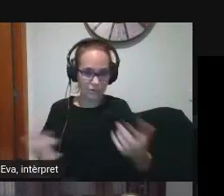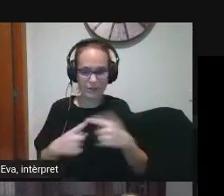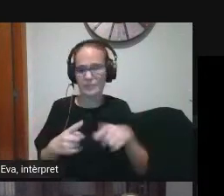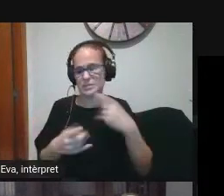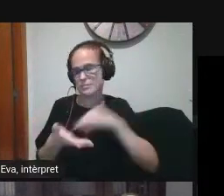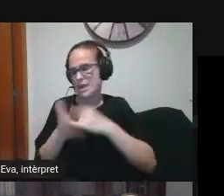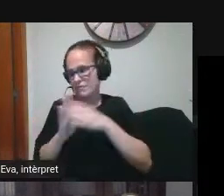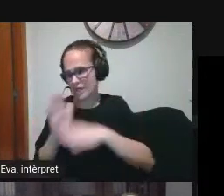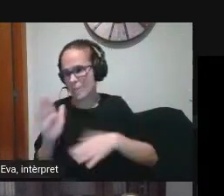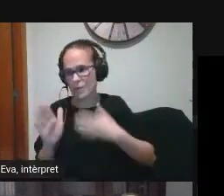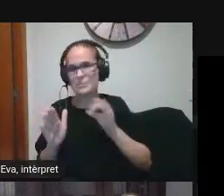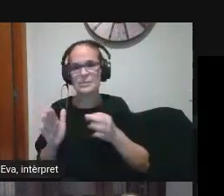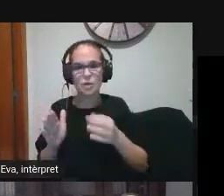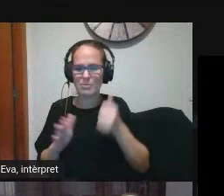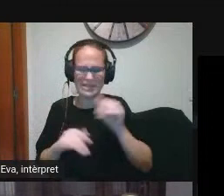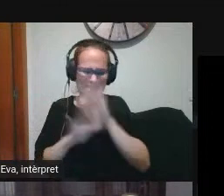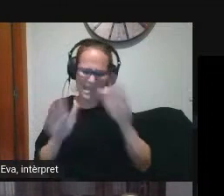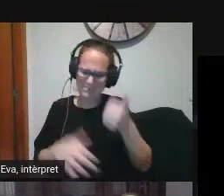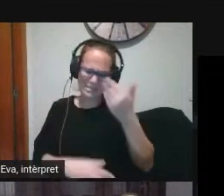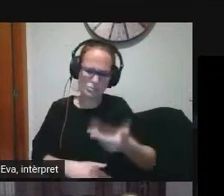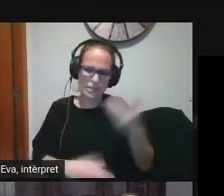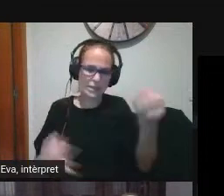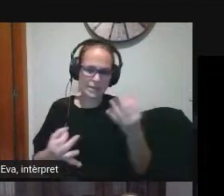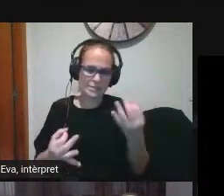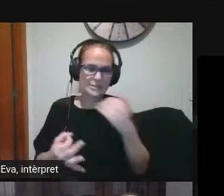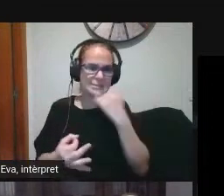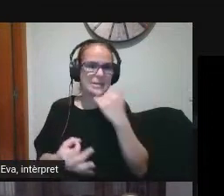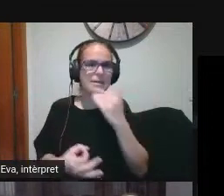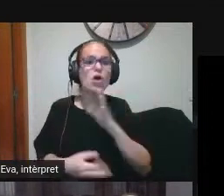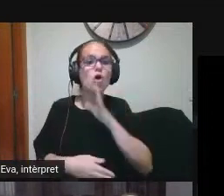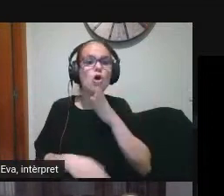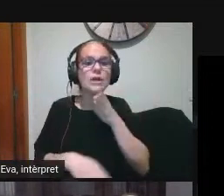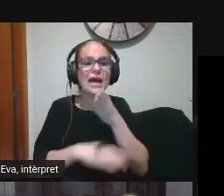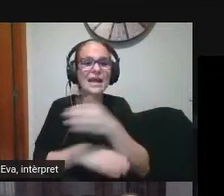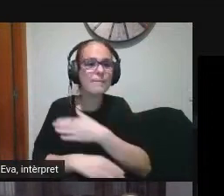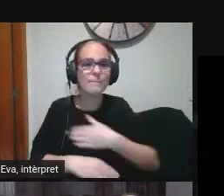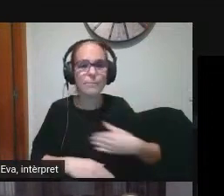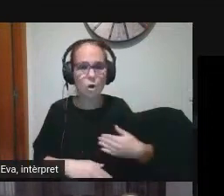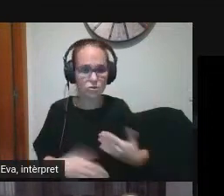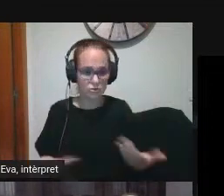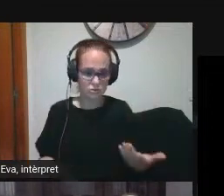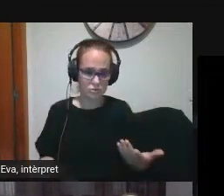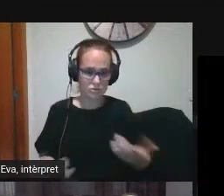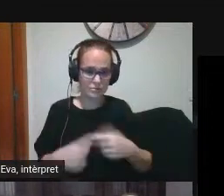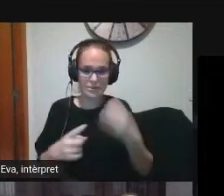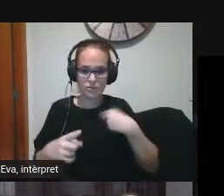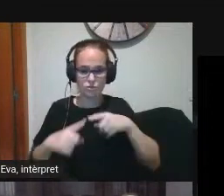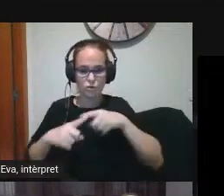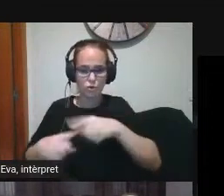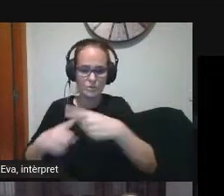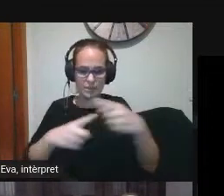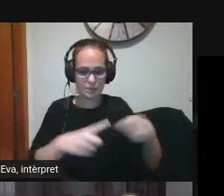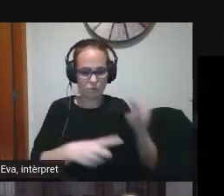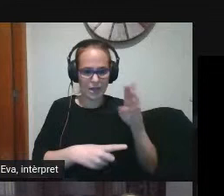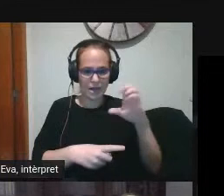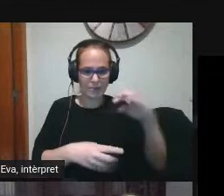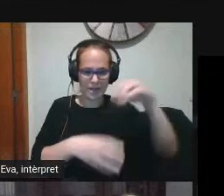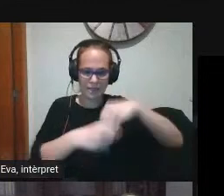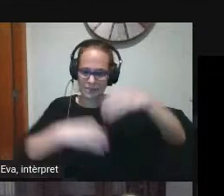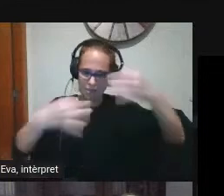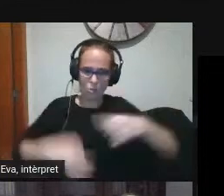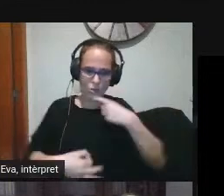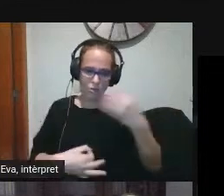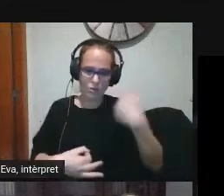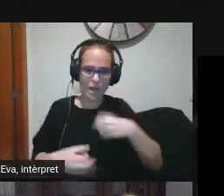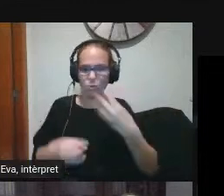de quina manera però el més clar el més important és saber on vols anar i aquests objectius que segurament el PEC ja hi diu ja ho